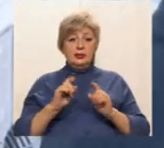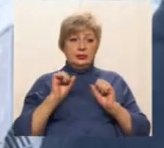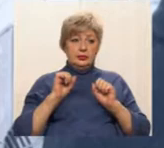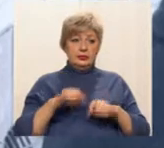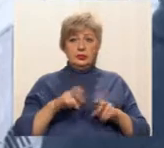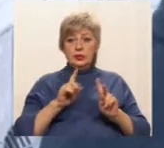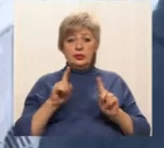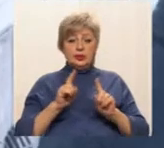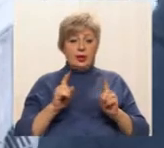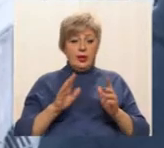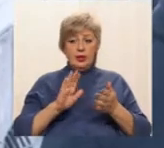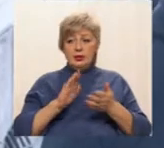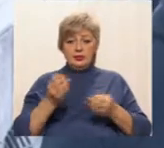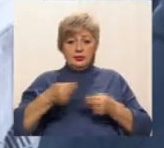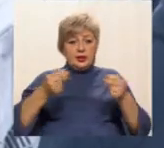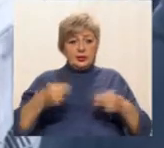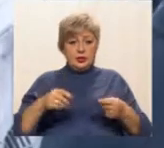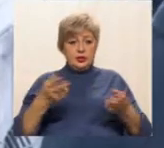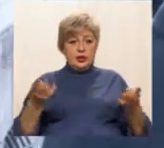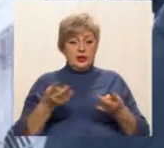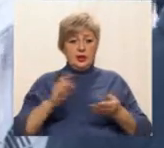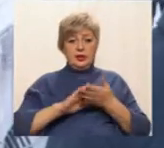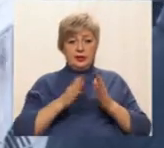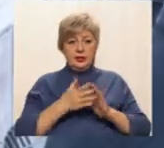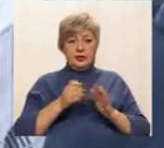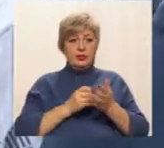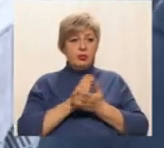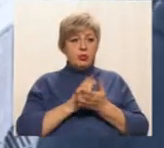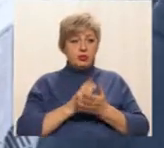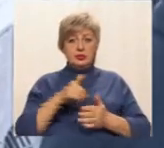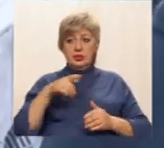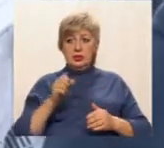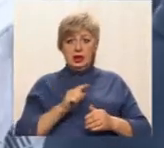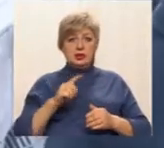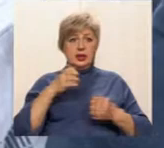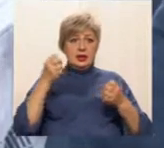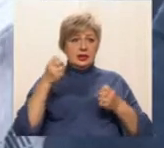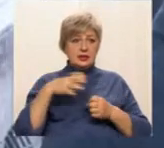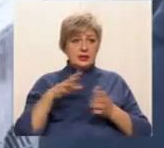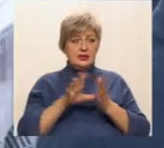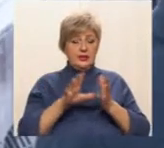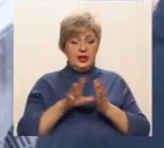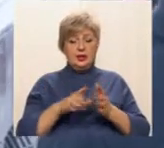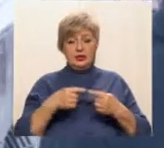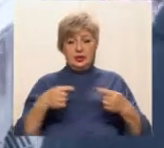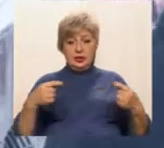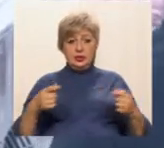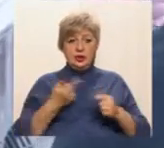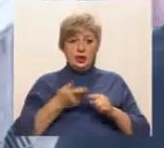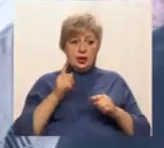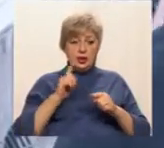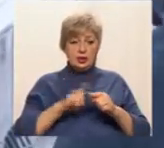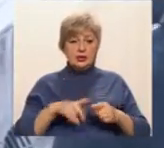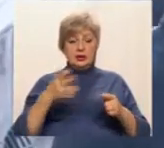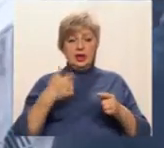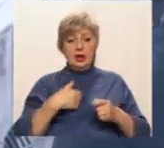необхідні договори для надання необхідних послуг. Газ, світло тощо. І це трохи врятує мешканців гуртожитку до того моменту,